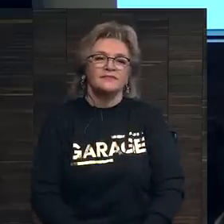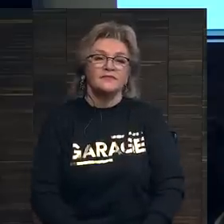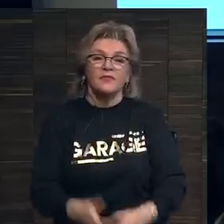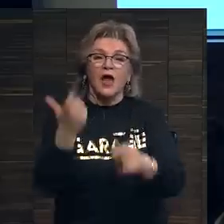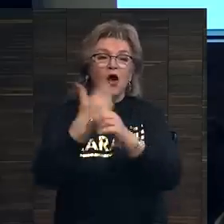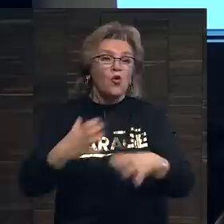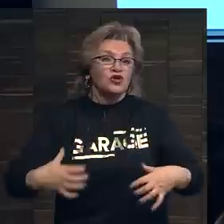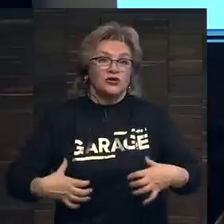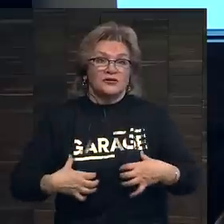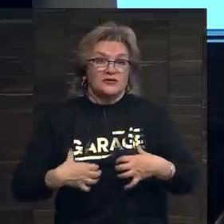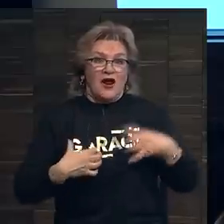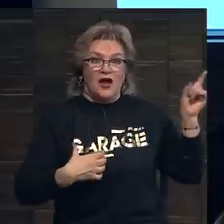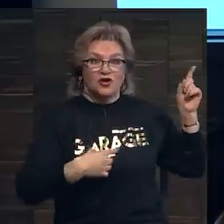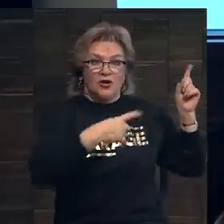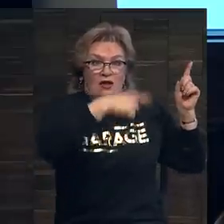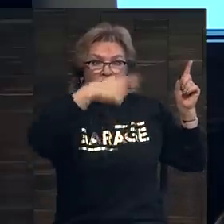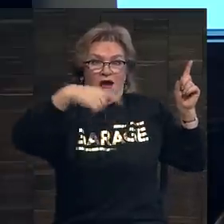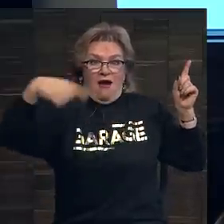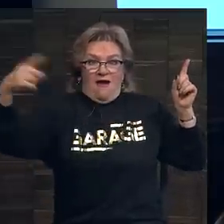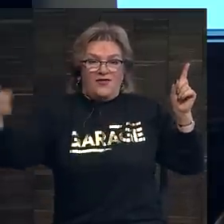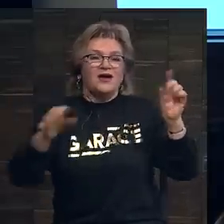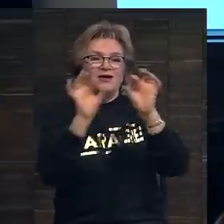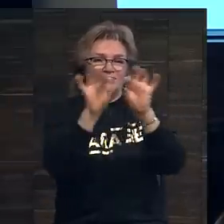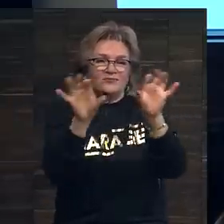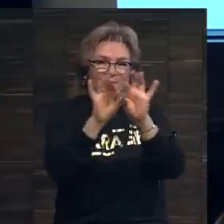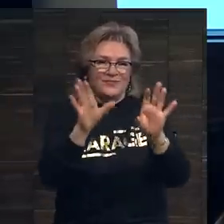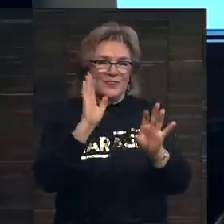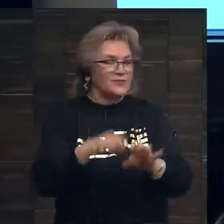Очень страшного вида график, но я сейчас вам его поясню.